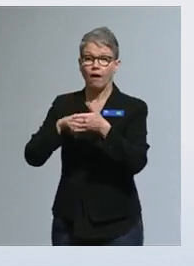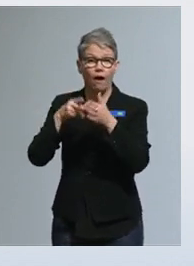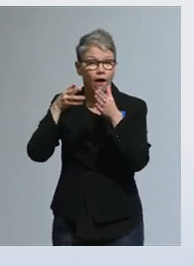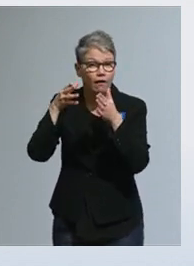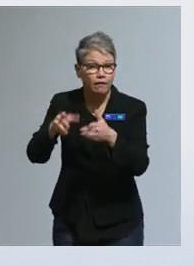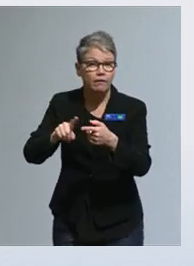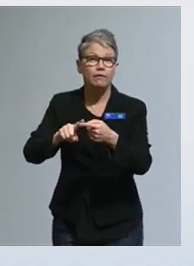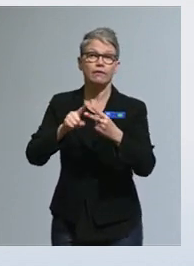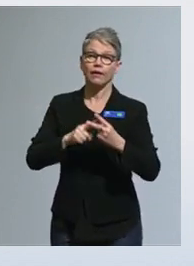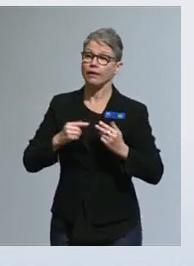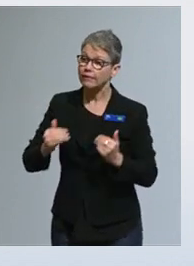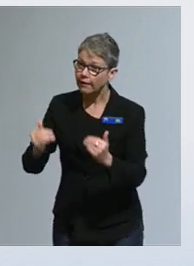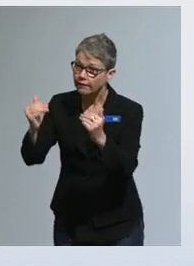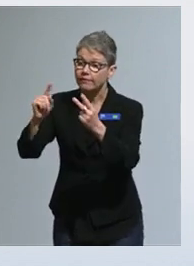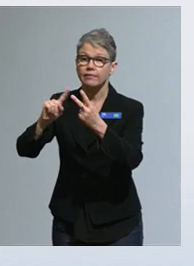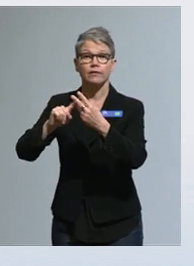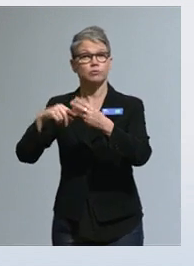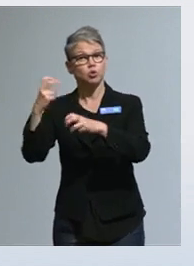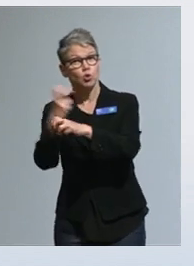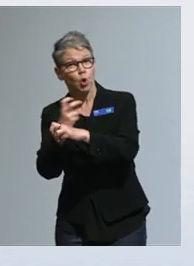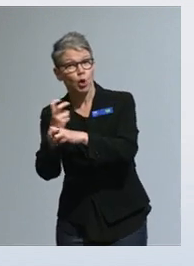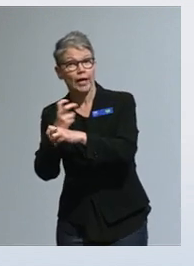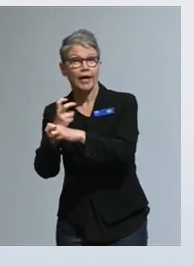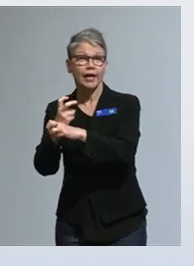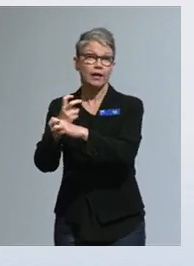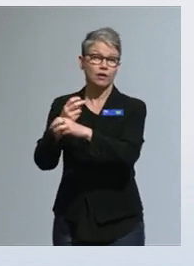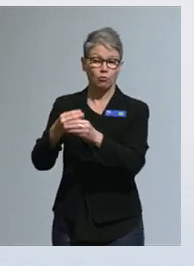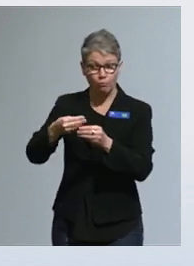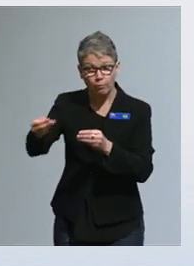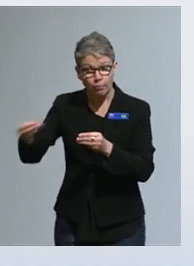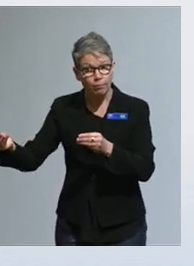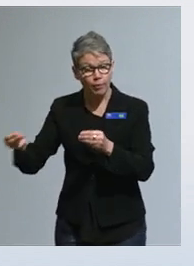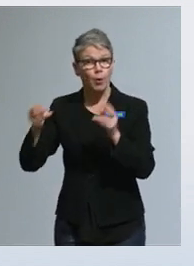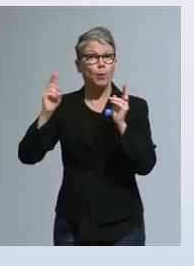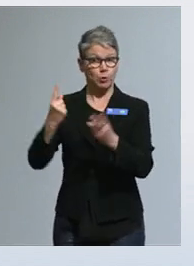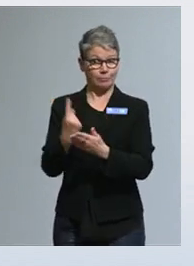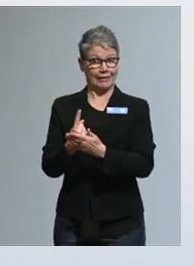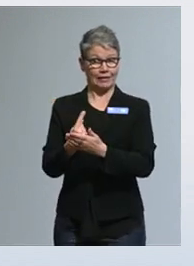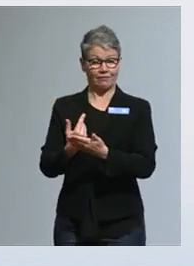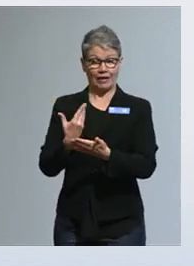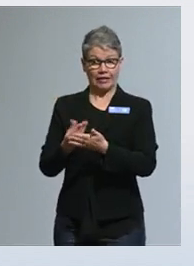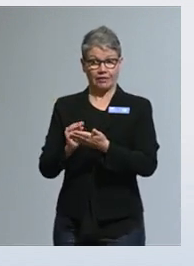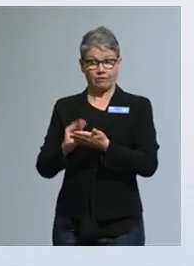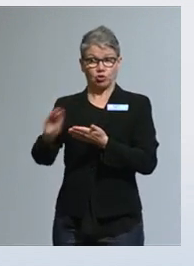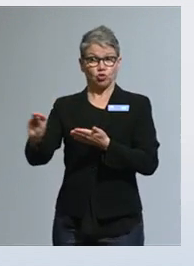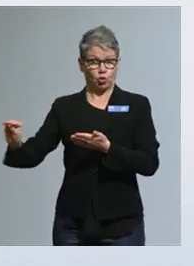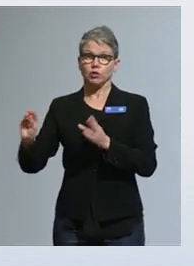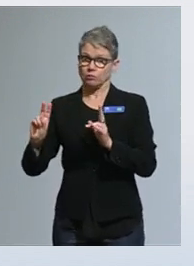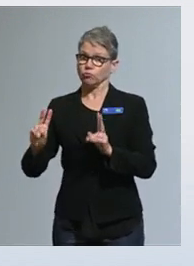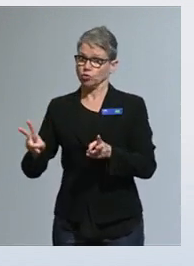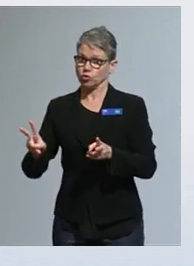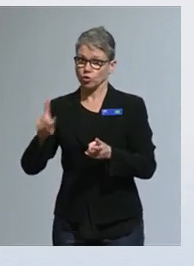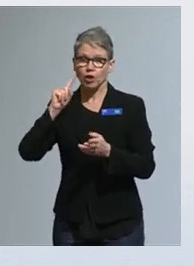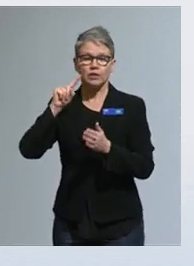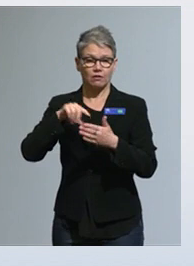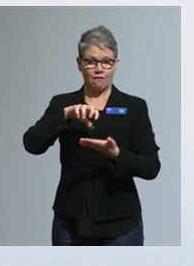kehittämiskokeilutoimintaa ja hyvinkin merkittäviä investointeja. Eli